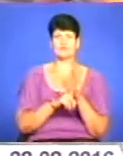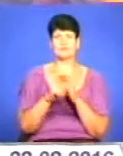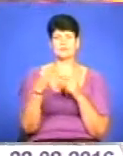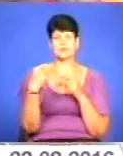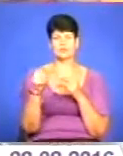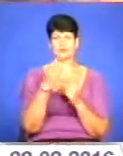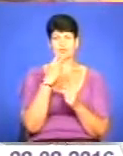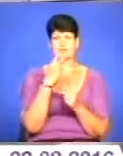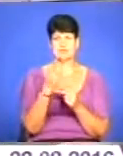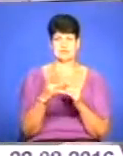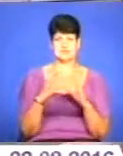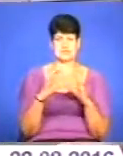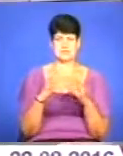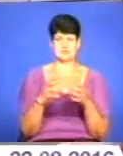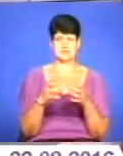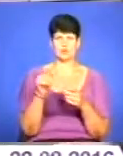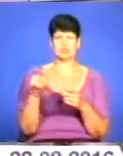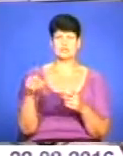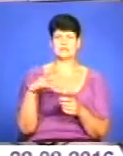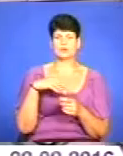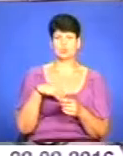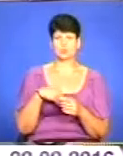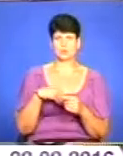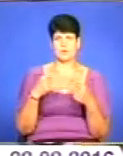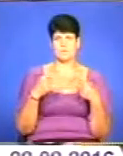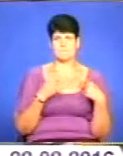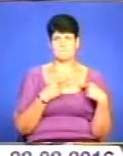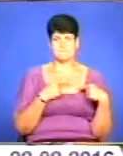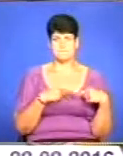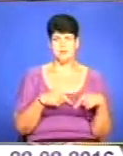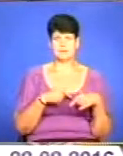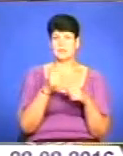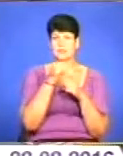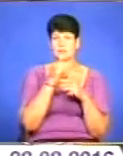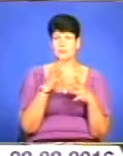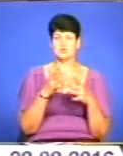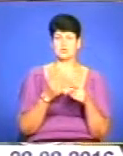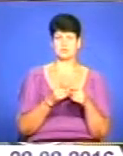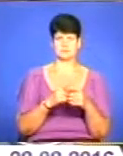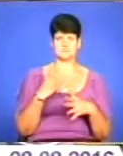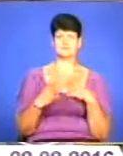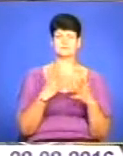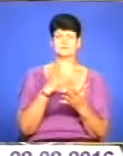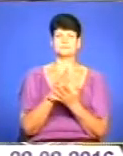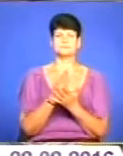дивитись на світ. Людина духом падає, вже не може. А так то все бодрі стаєш.